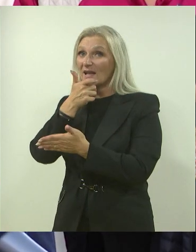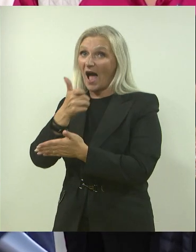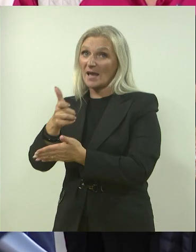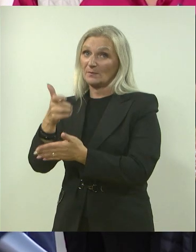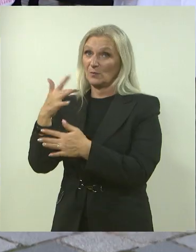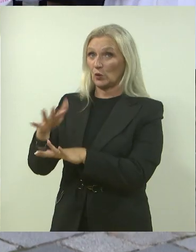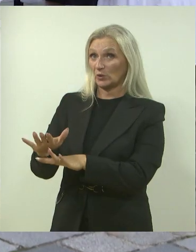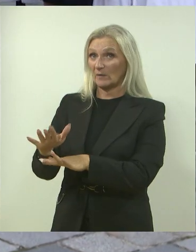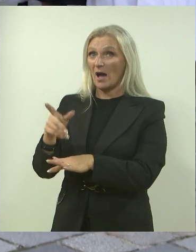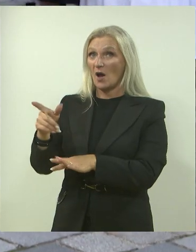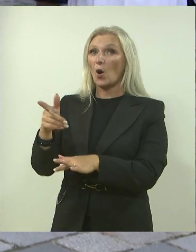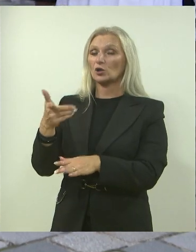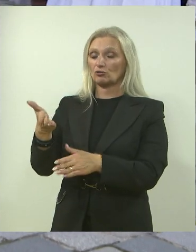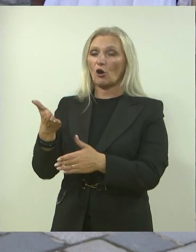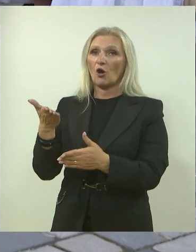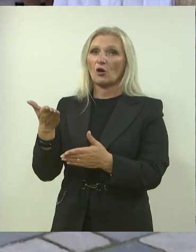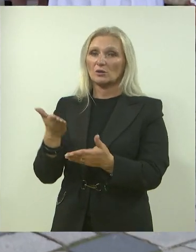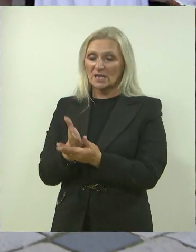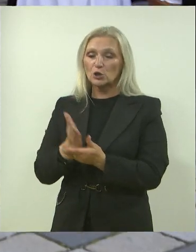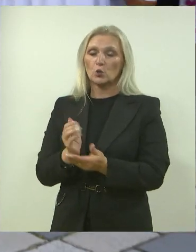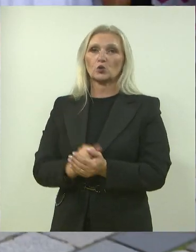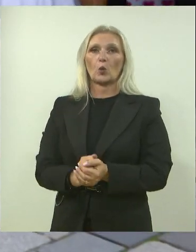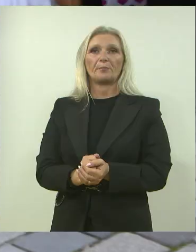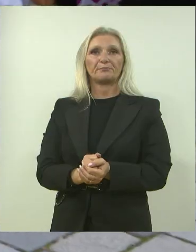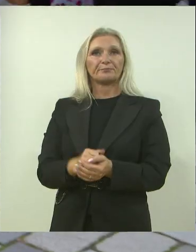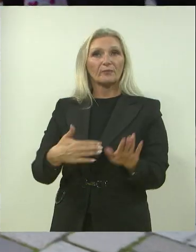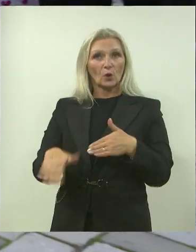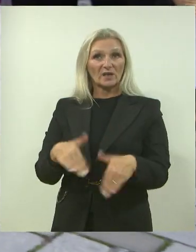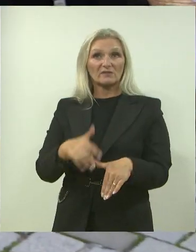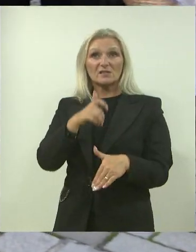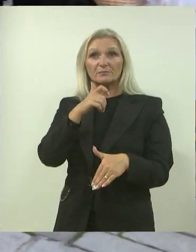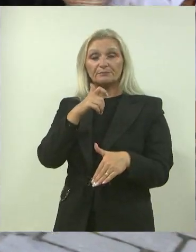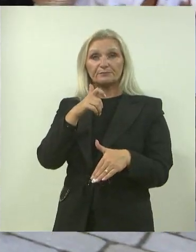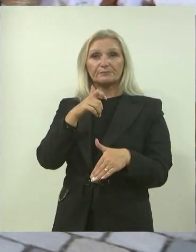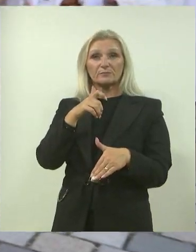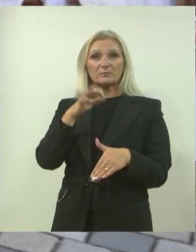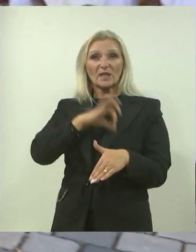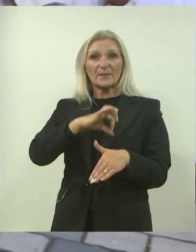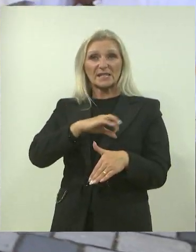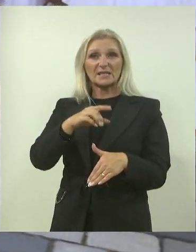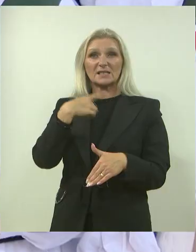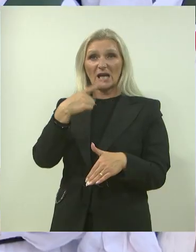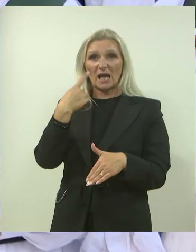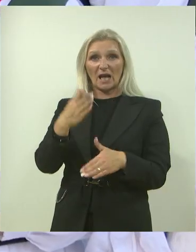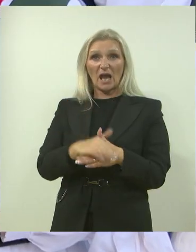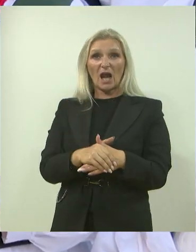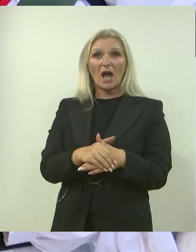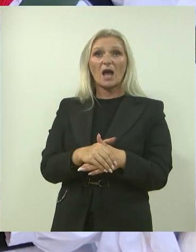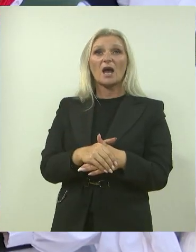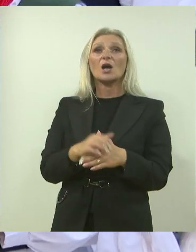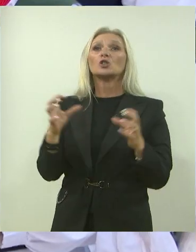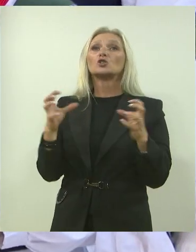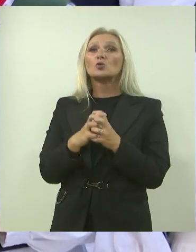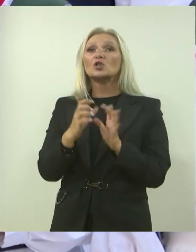oni to zaslužuju. Tajnica Saveza udruga umirovljenika i starih osoba Varažinske županije, Verica Hižar, među ostalim, istaknula kako je upravo